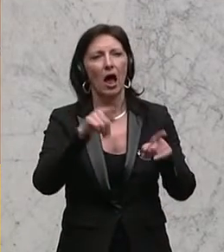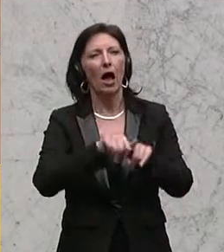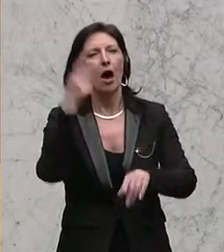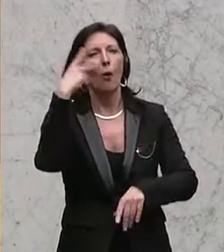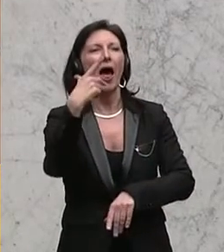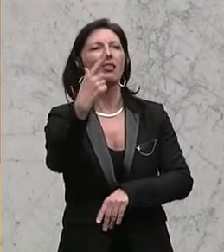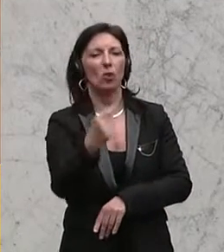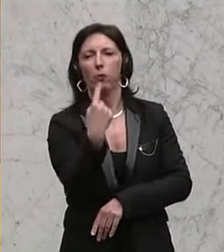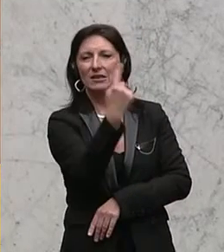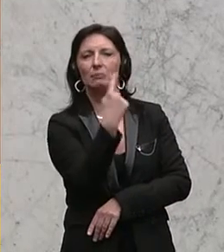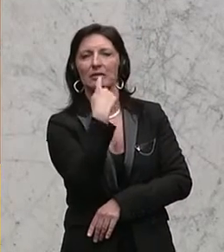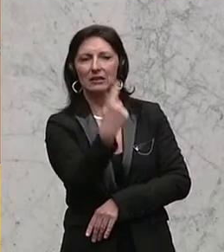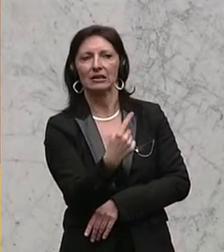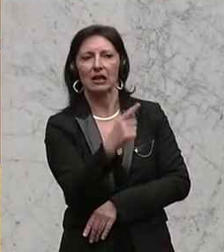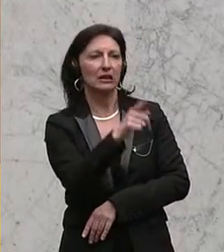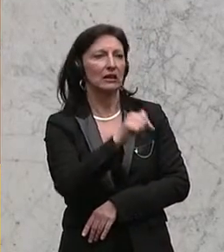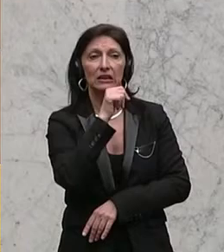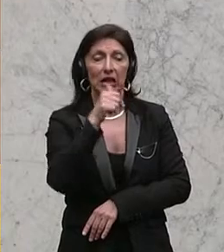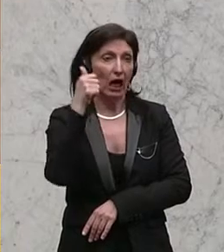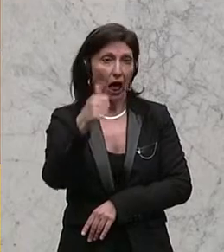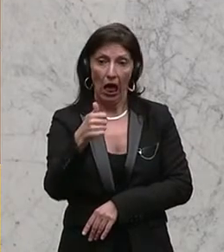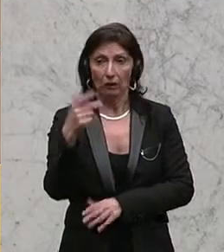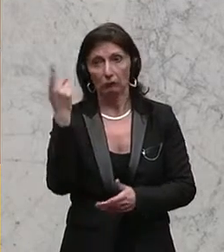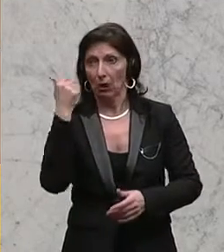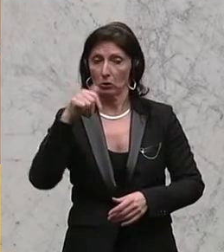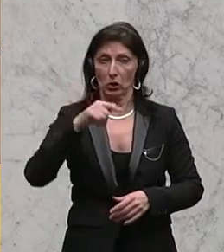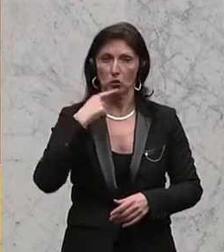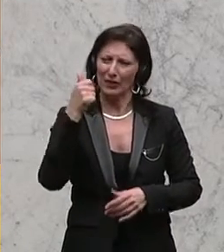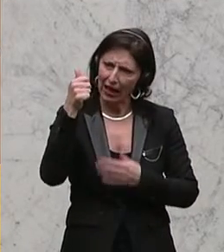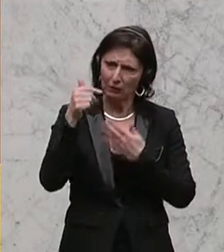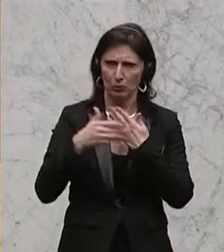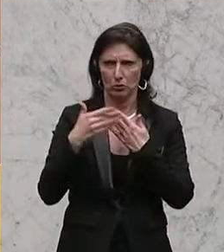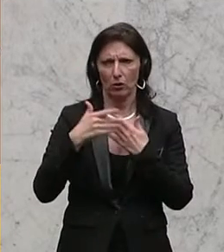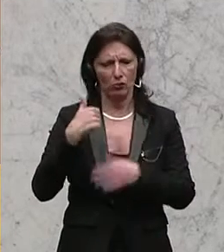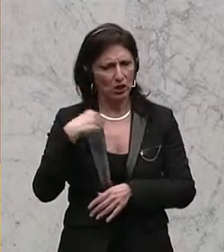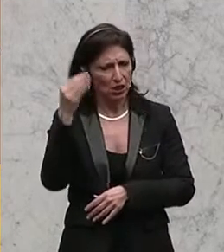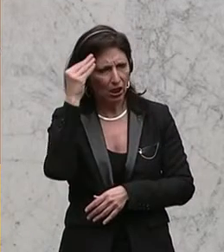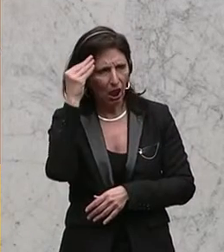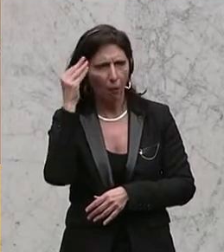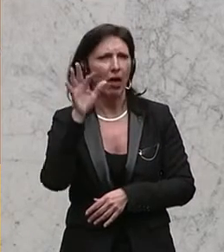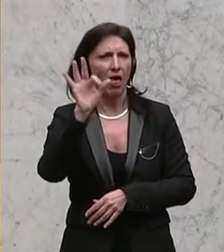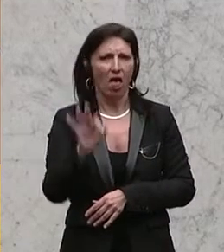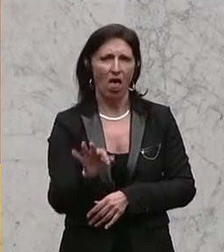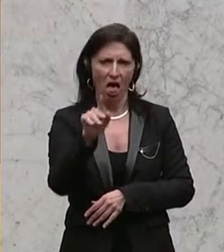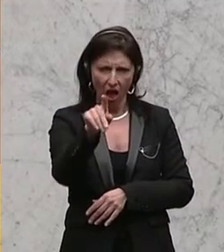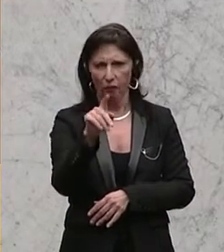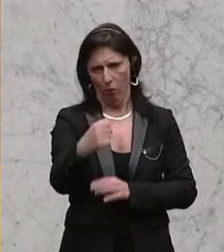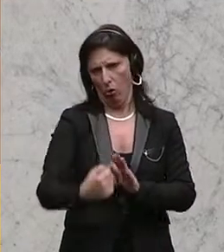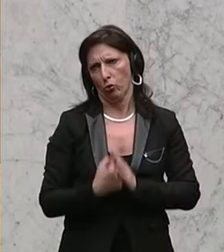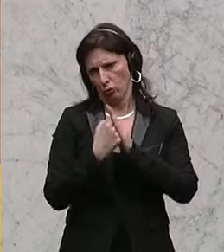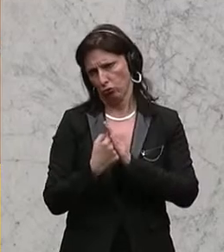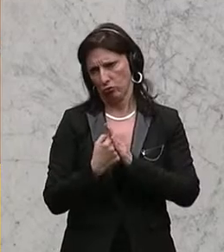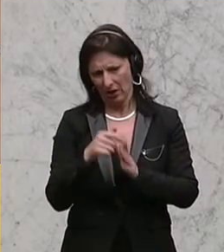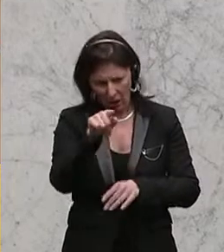das angesprochen hat, sagt etwas dazu. Ein Beispiel. Und ich glaube, da habe ich sogar die FPÖ hinter meiner Seite.